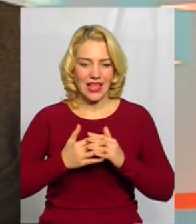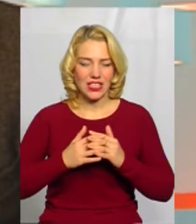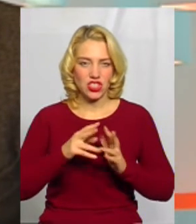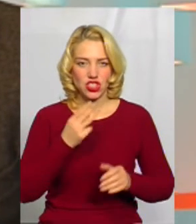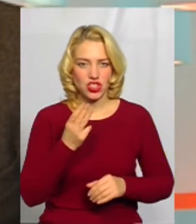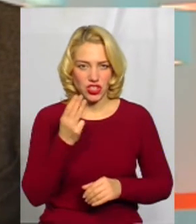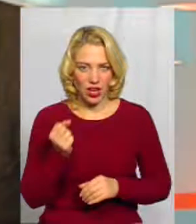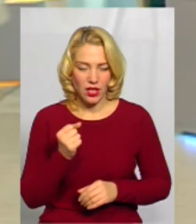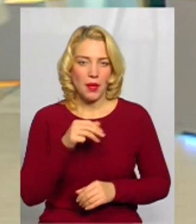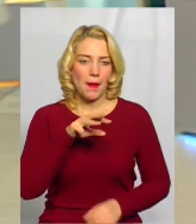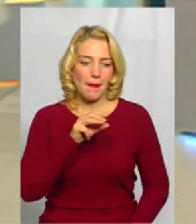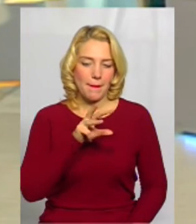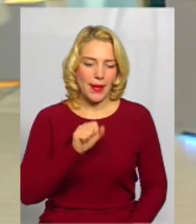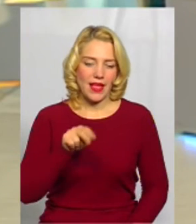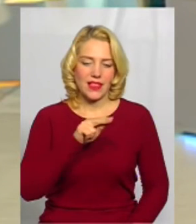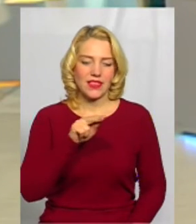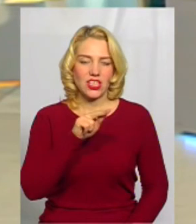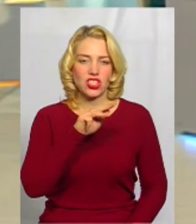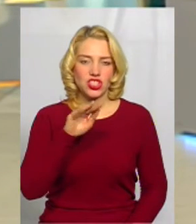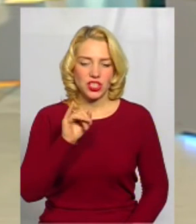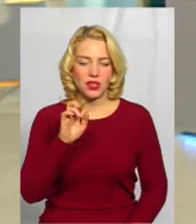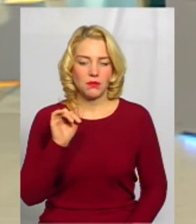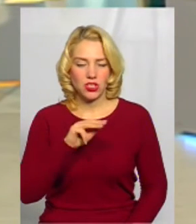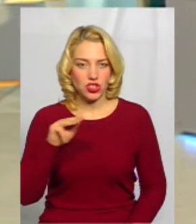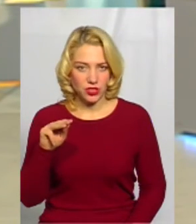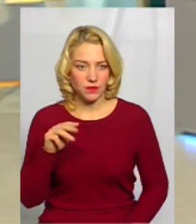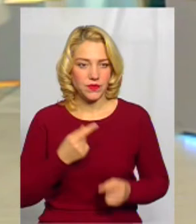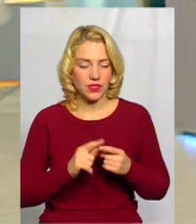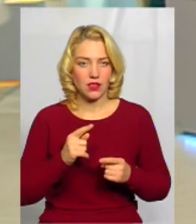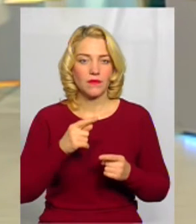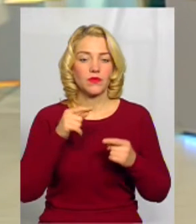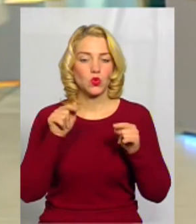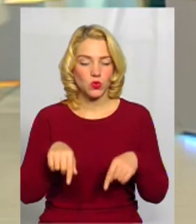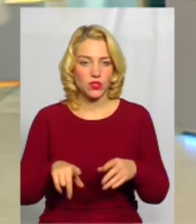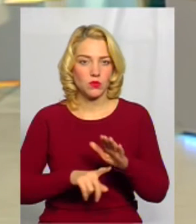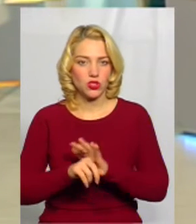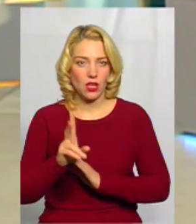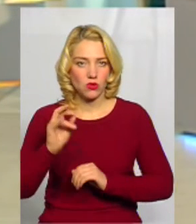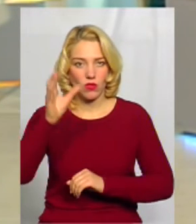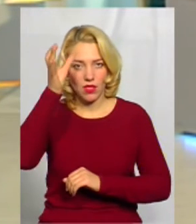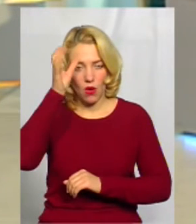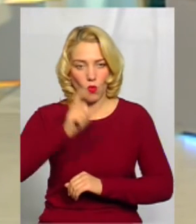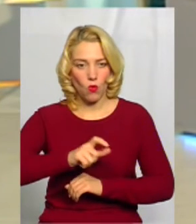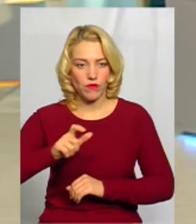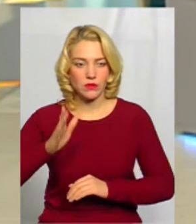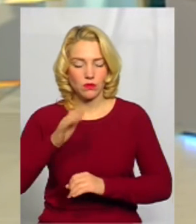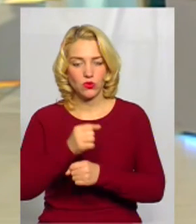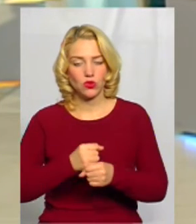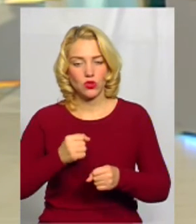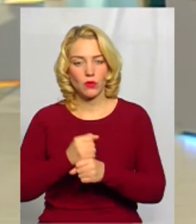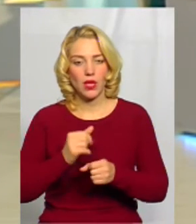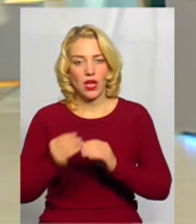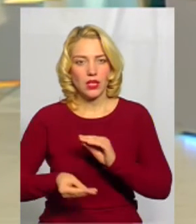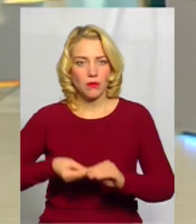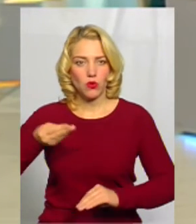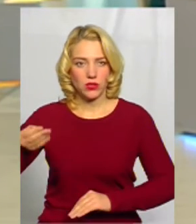Меджибіш. Ми говоримо за сутто зараз за Меджибіш. Тут спочатку науковцями буде опрацьовано і